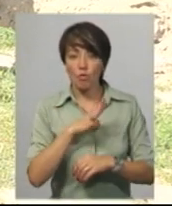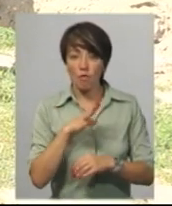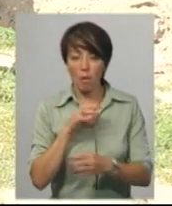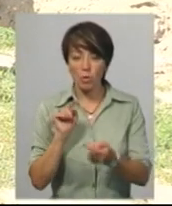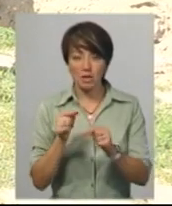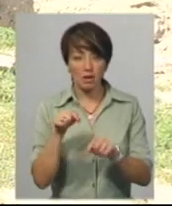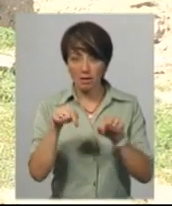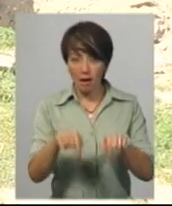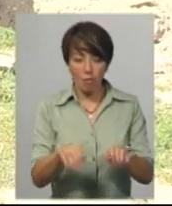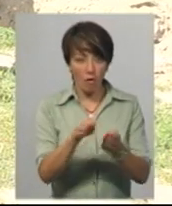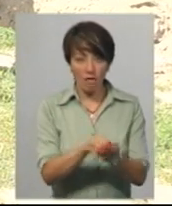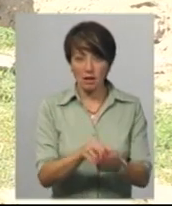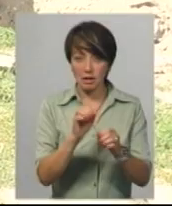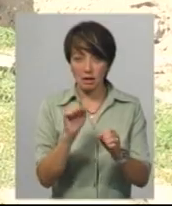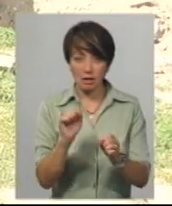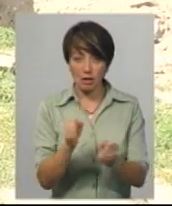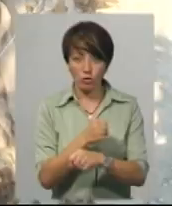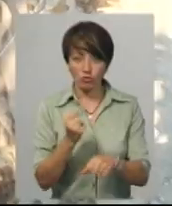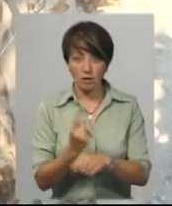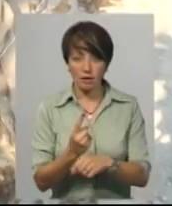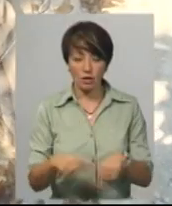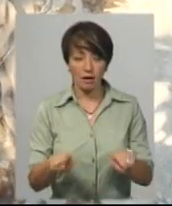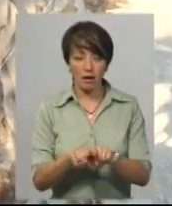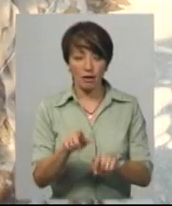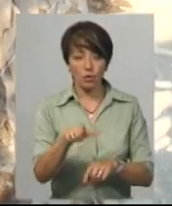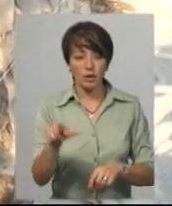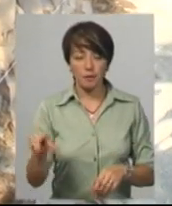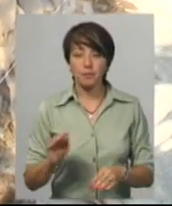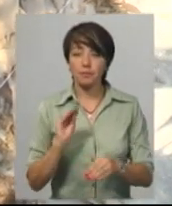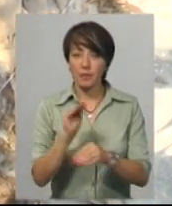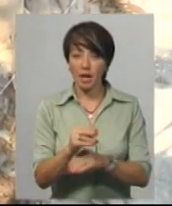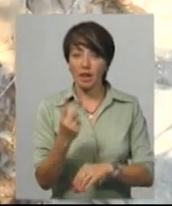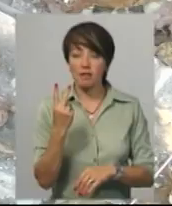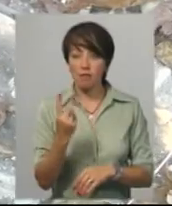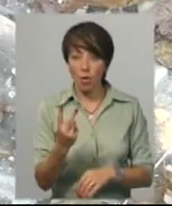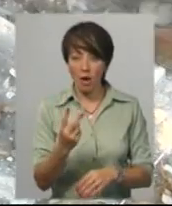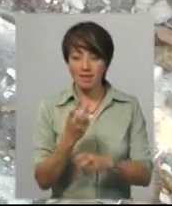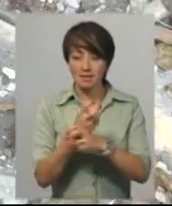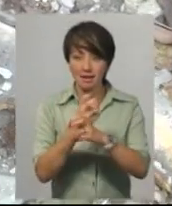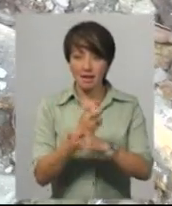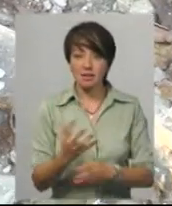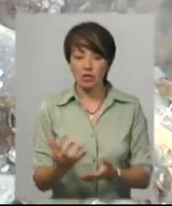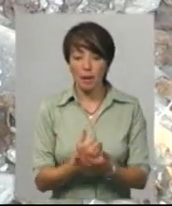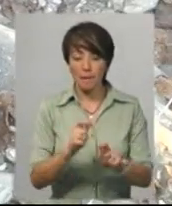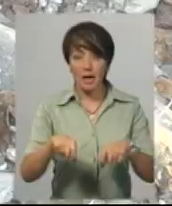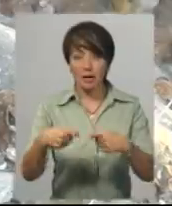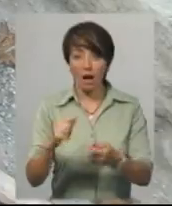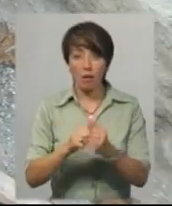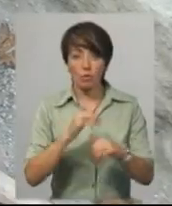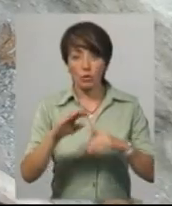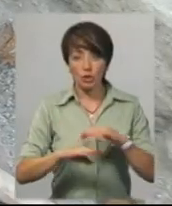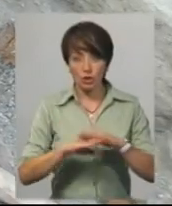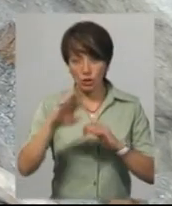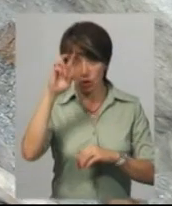неможливо було хоронити таких. Лариса Виногродська додає, двоє скелетів, які знайшли, передадуть до Кам'янець-Подільського